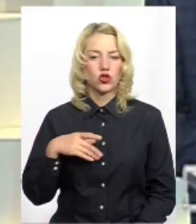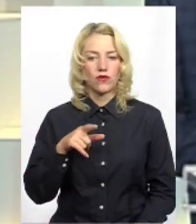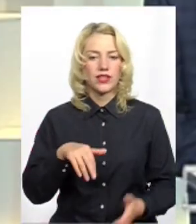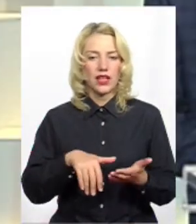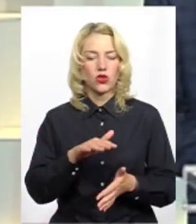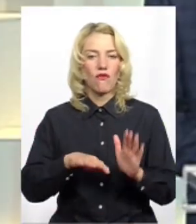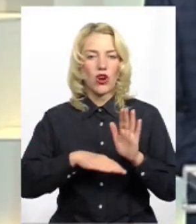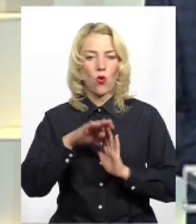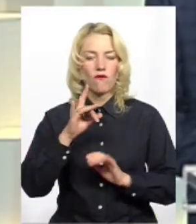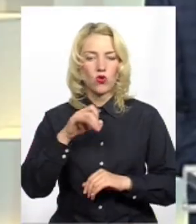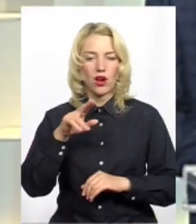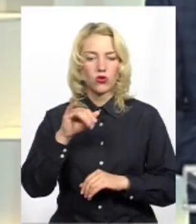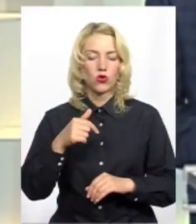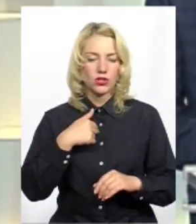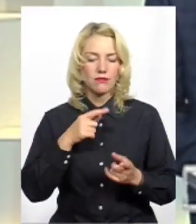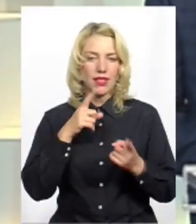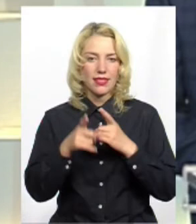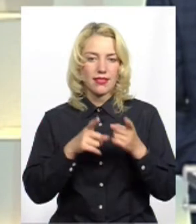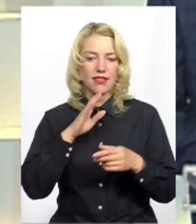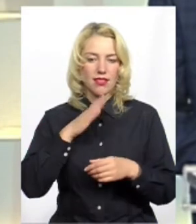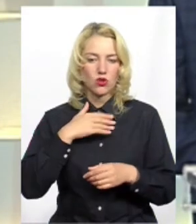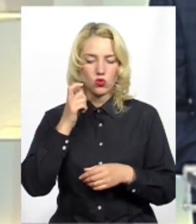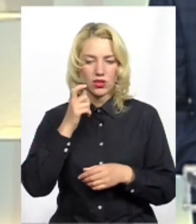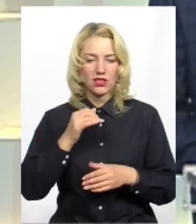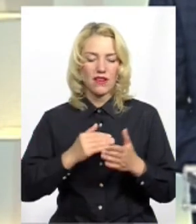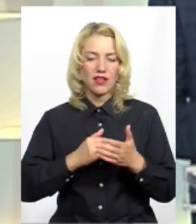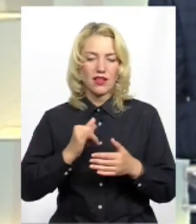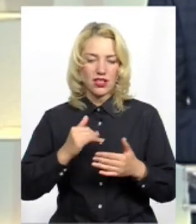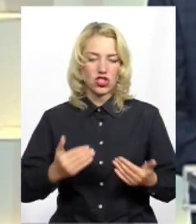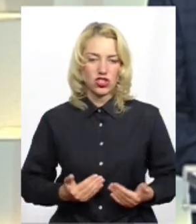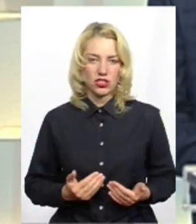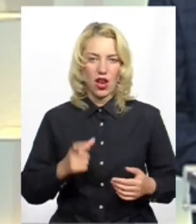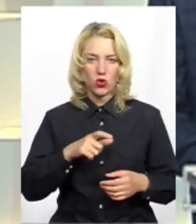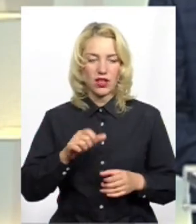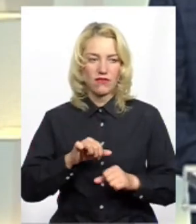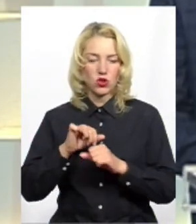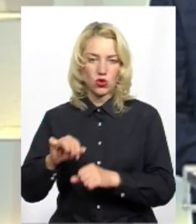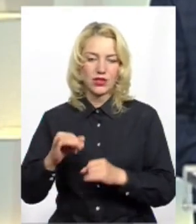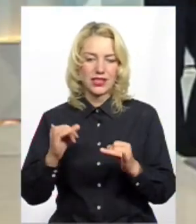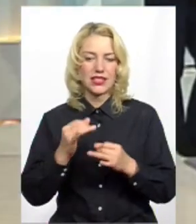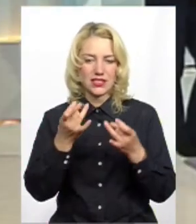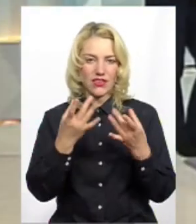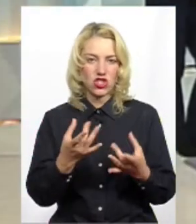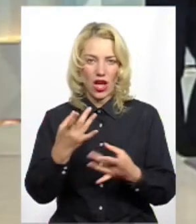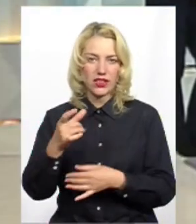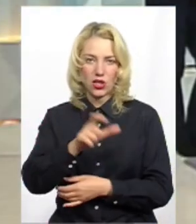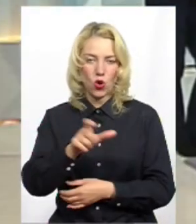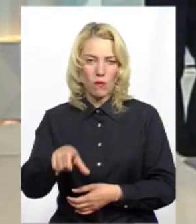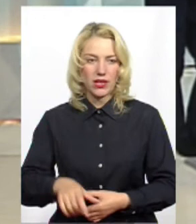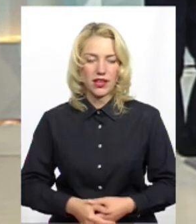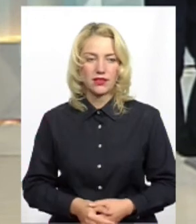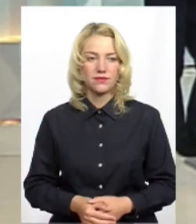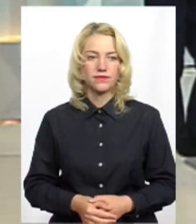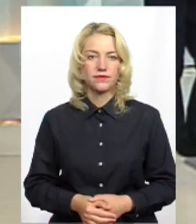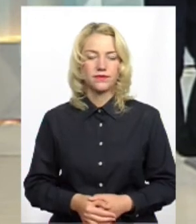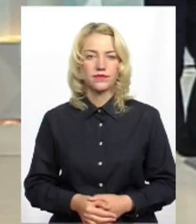Змінити нашу країну, наше життя звичайних людей на краще, відстоювати інтереси звичайних громадян. І